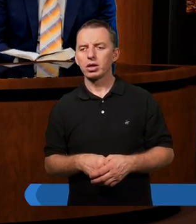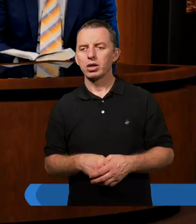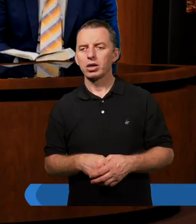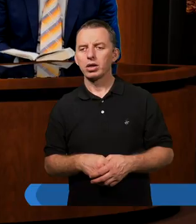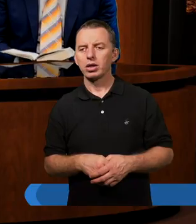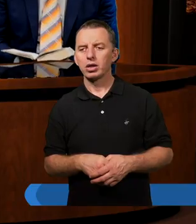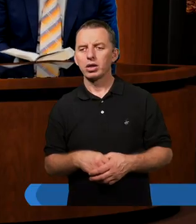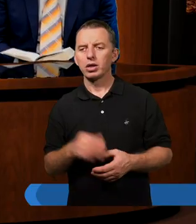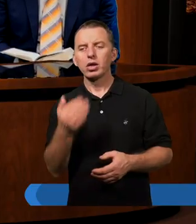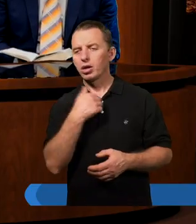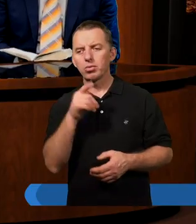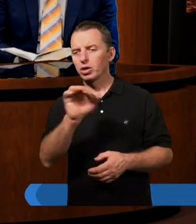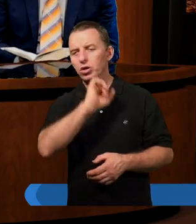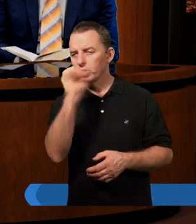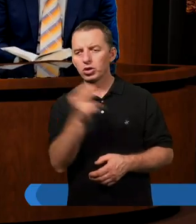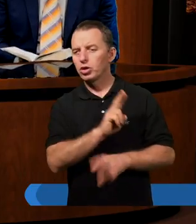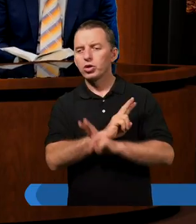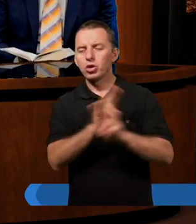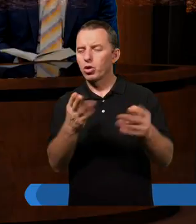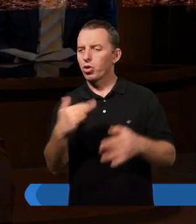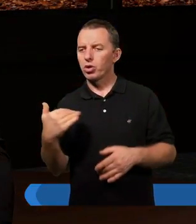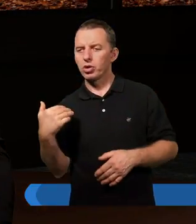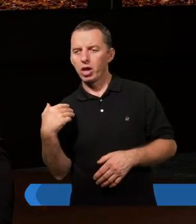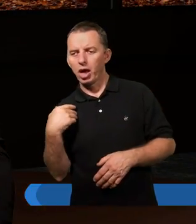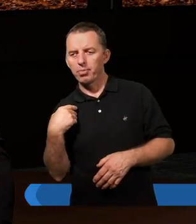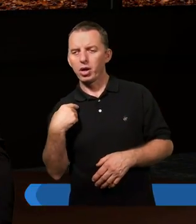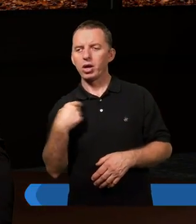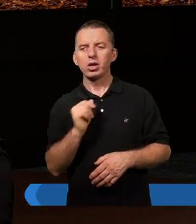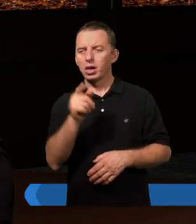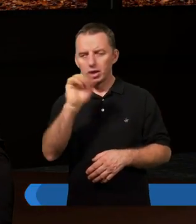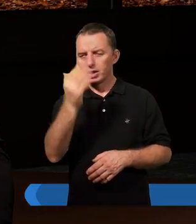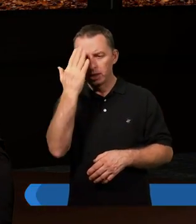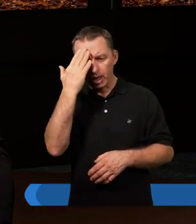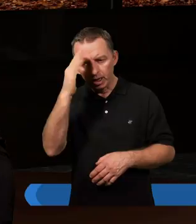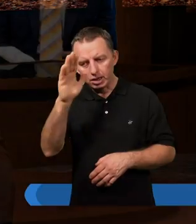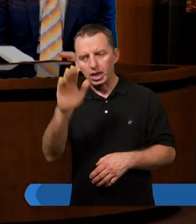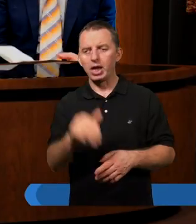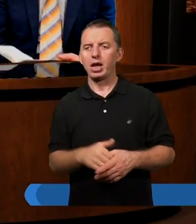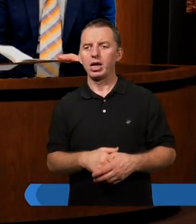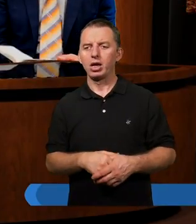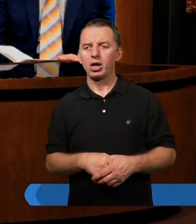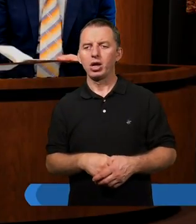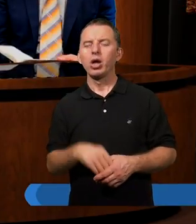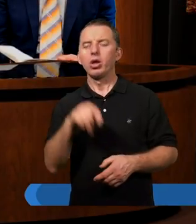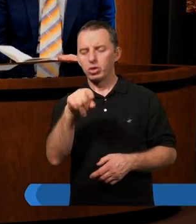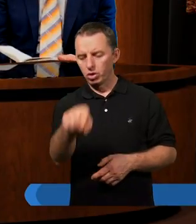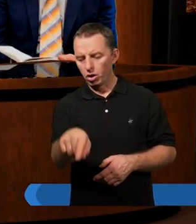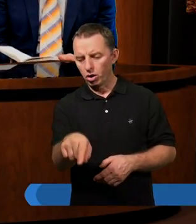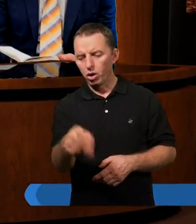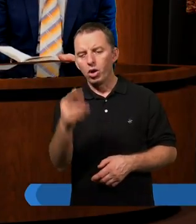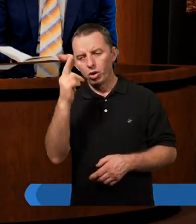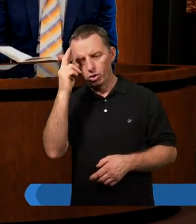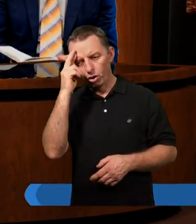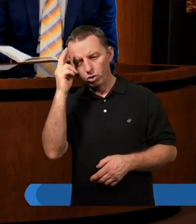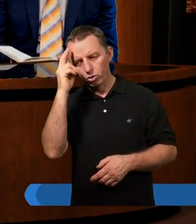tam, gdzie jeszcze nikogo nie było. Wchodzić w terytoria nieznane. Tak. On to rozumiał oczywiście.